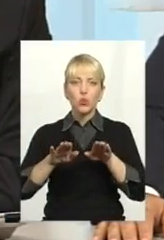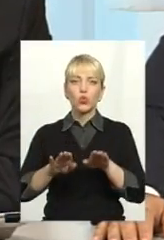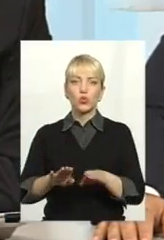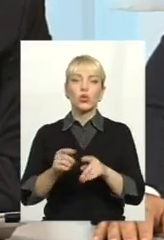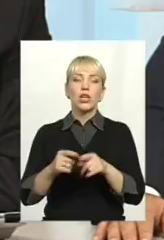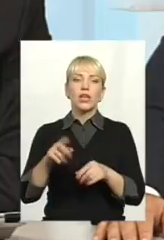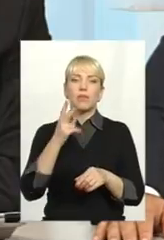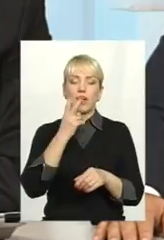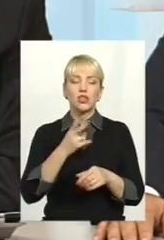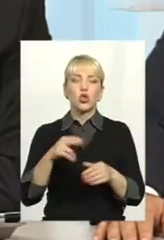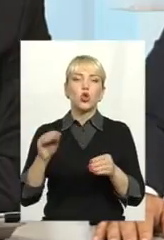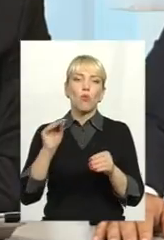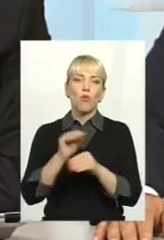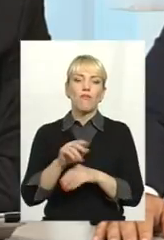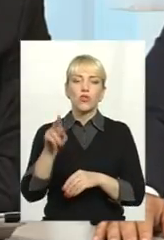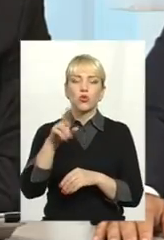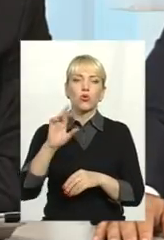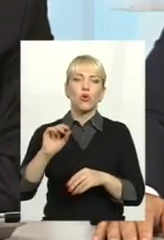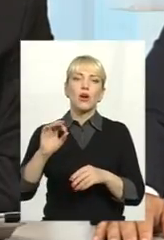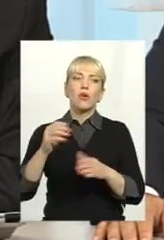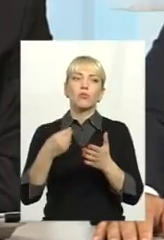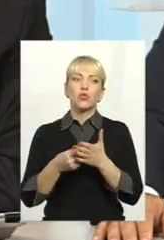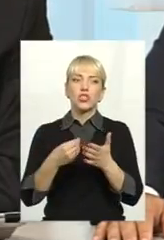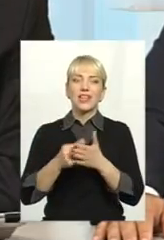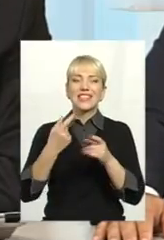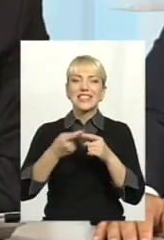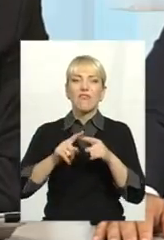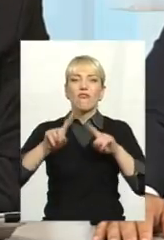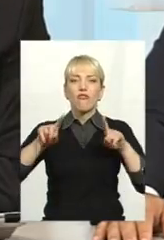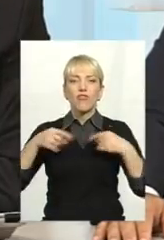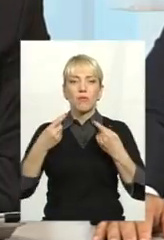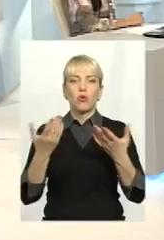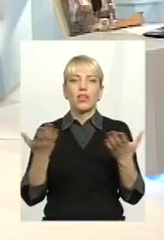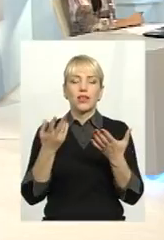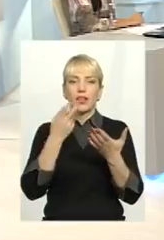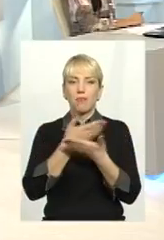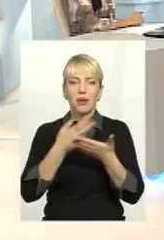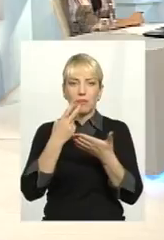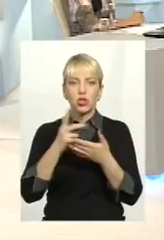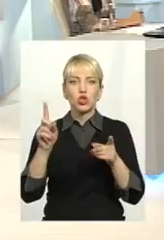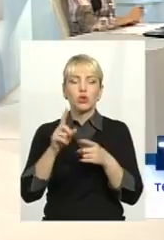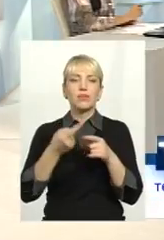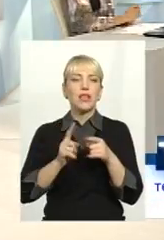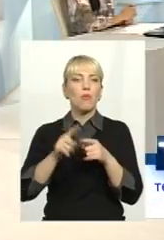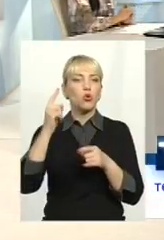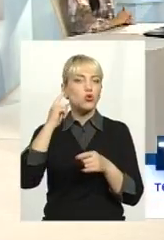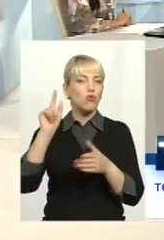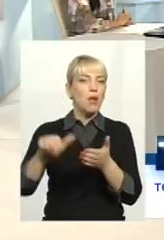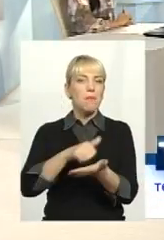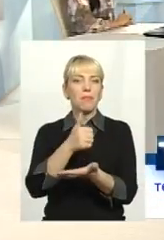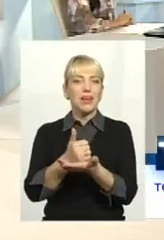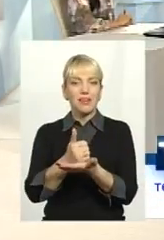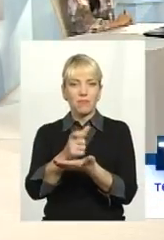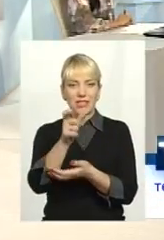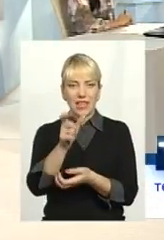доповнення до бюджету, вимоги, які ми бачимо, щоб це почув прем'єр, щоб це почув уряд.